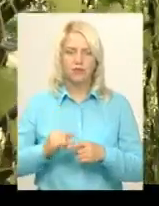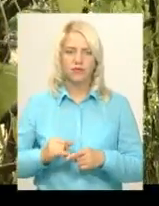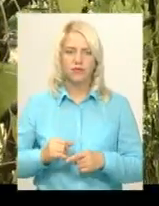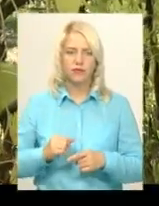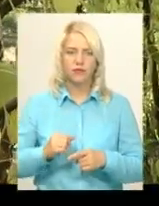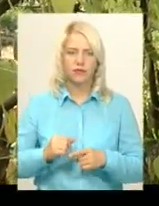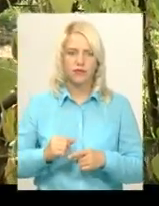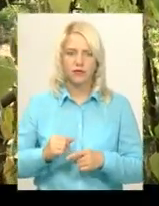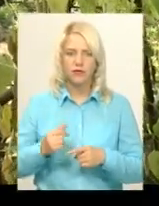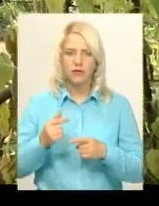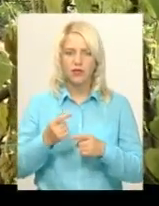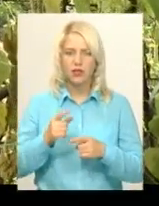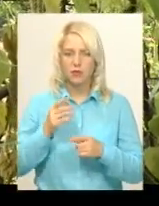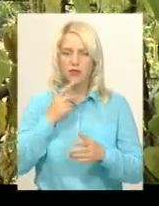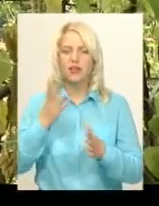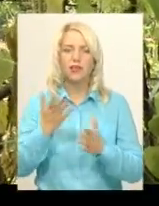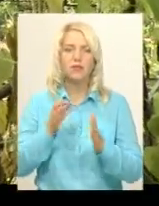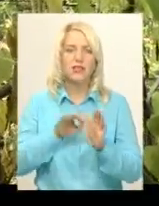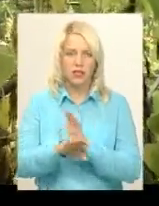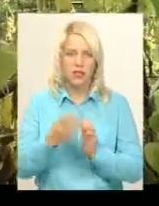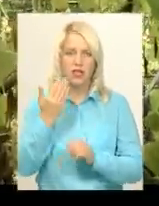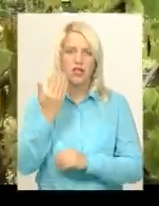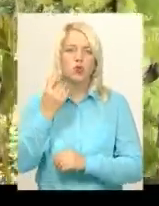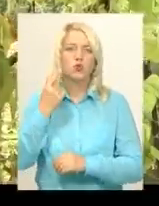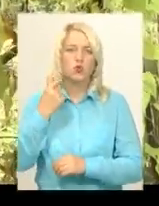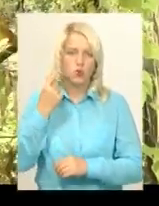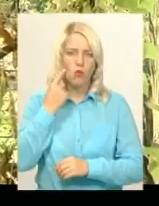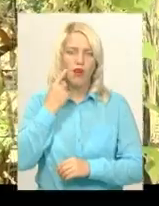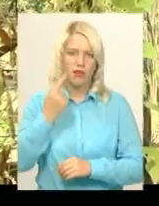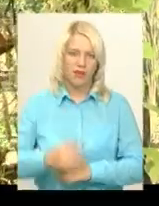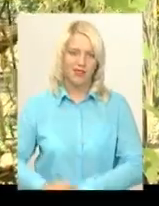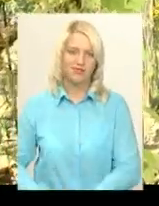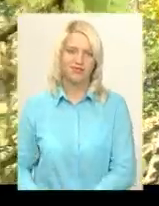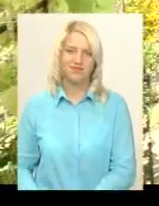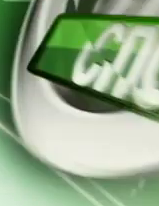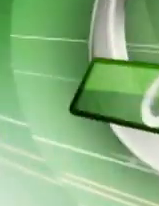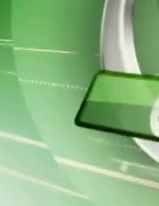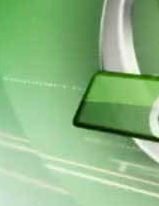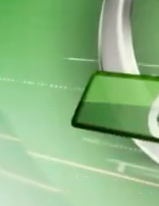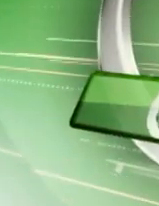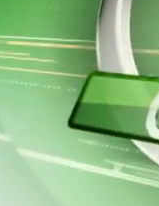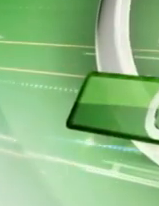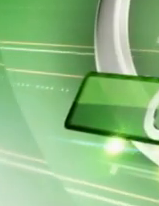безоплатно, бо, каже, так і підказує сумління. Світлана Поробок, Володимир Паламар, Новини, Поділяцентр.